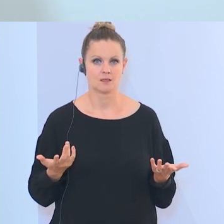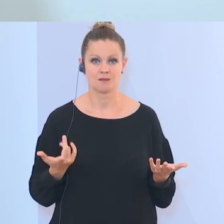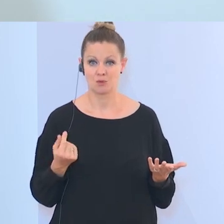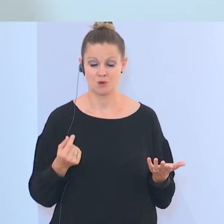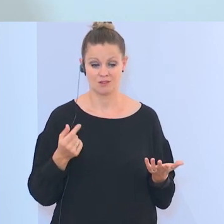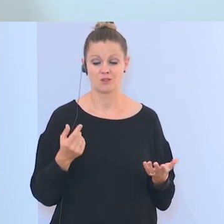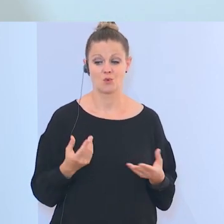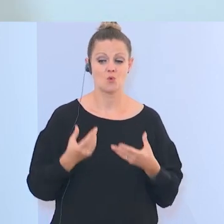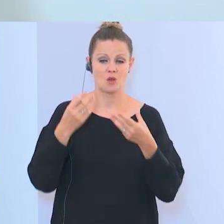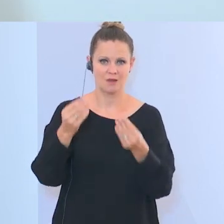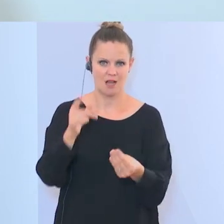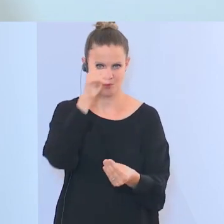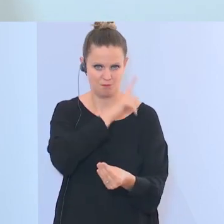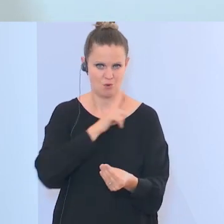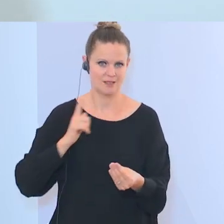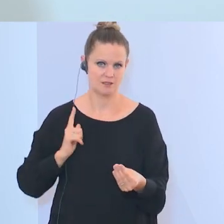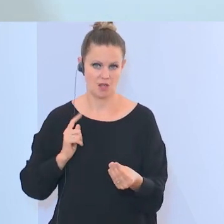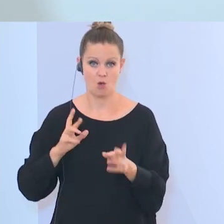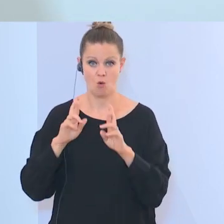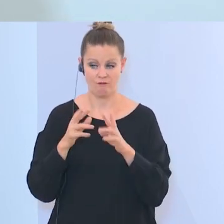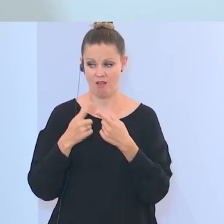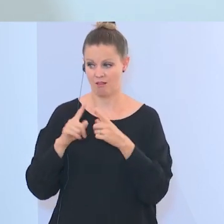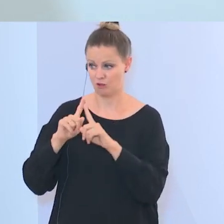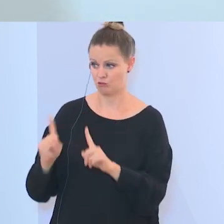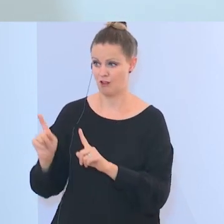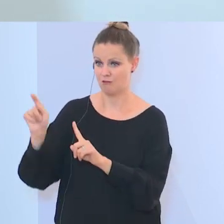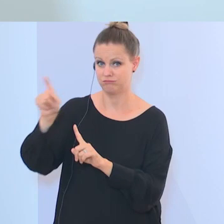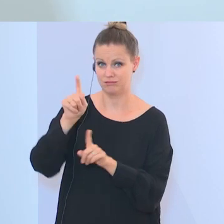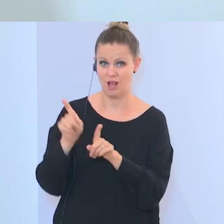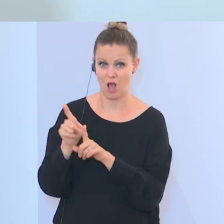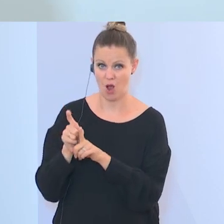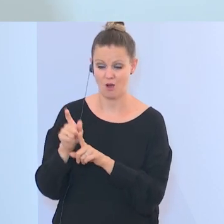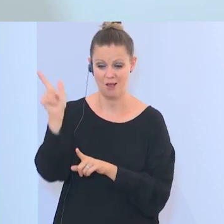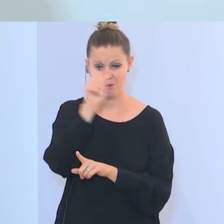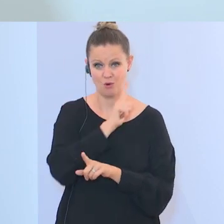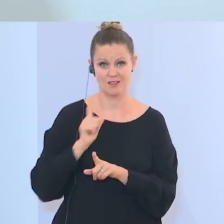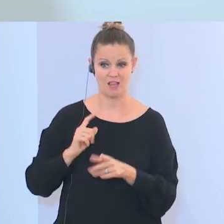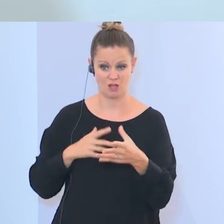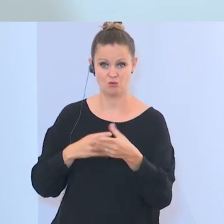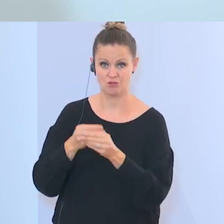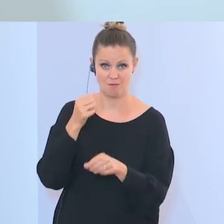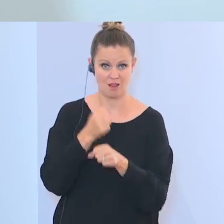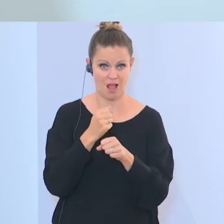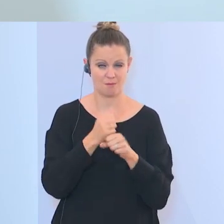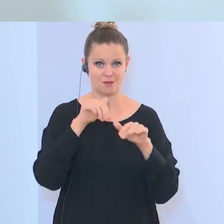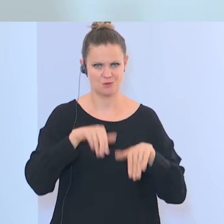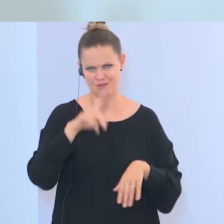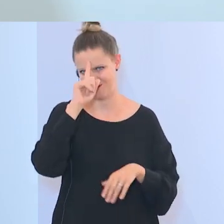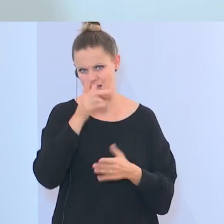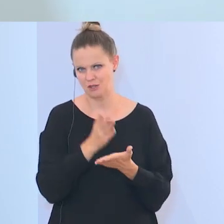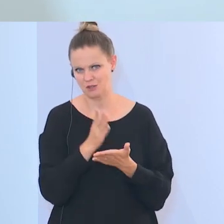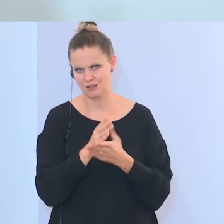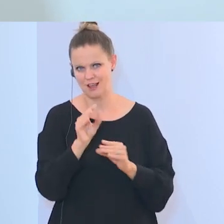Polizei übergeben, so wie es hoffentlich jede andere Stelle auch tut, da wird man hier auch mit der Polizei zusammenarbeiten und Sie wissen,